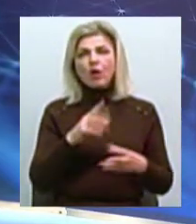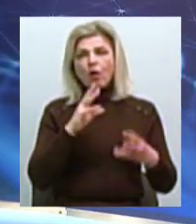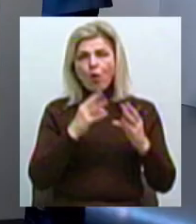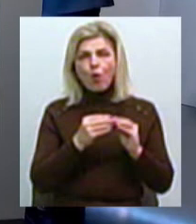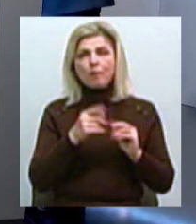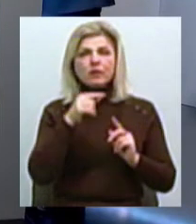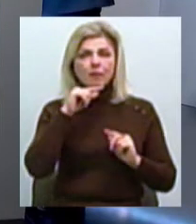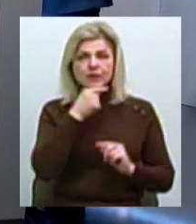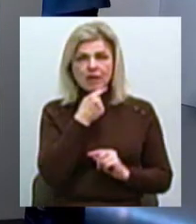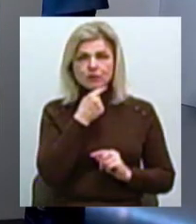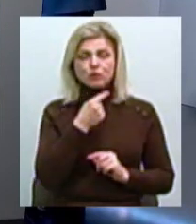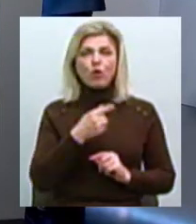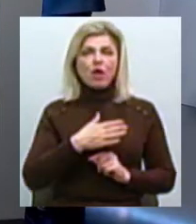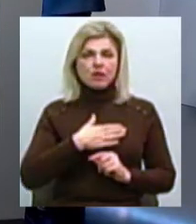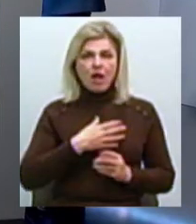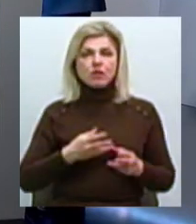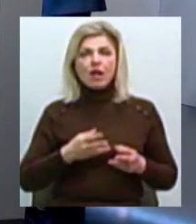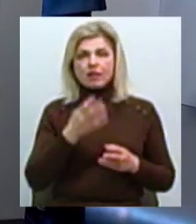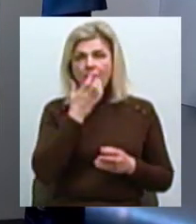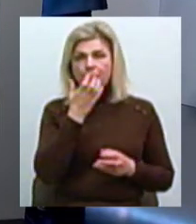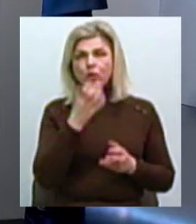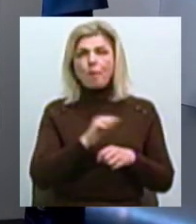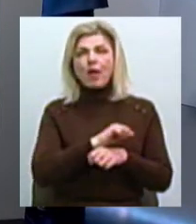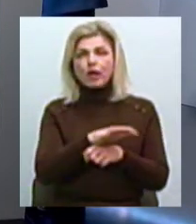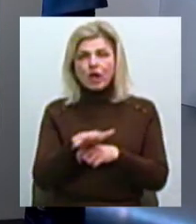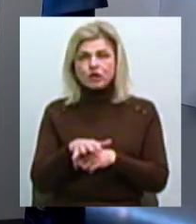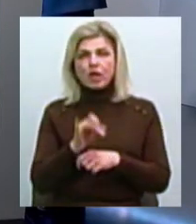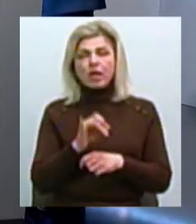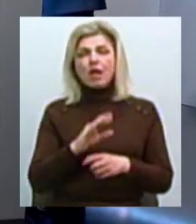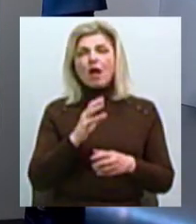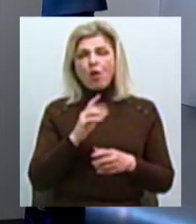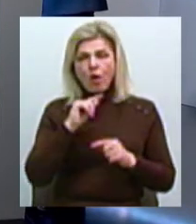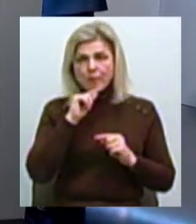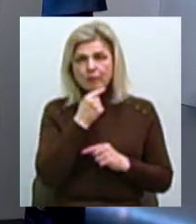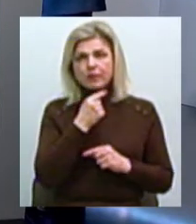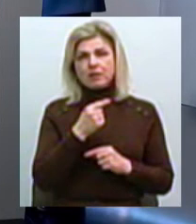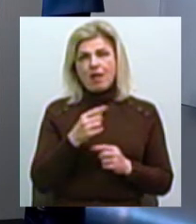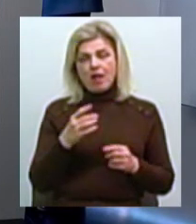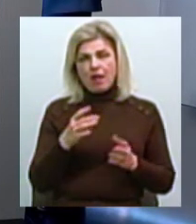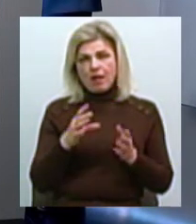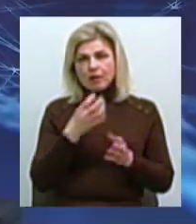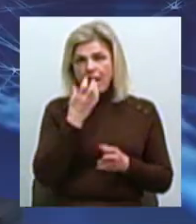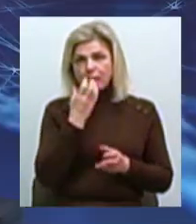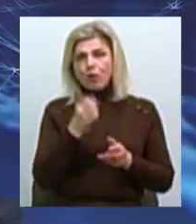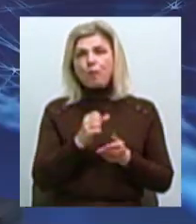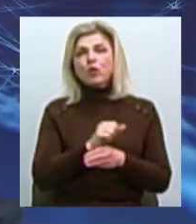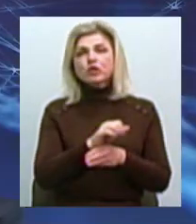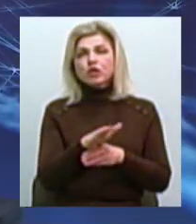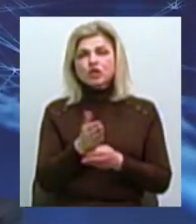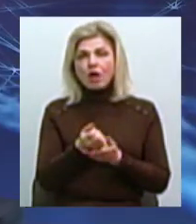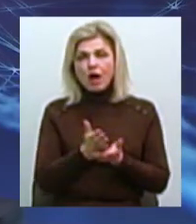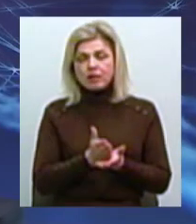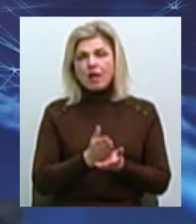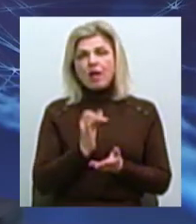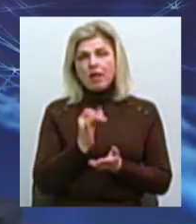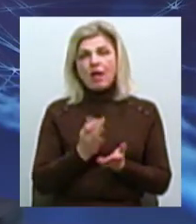тепломереж і взагалі оптимізацію системи теплопостачання міста Миколаєва Виокремлюючи ті